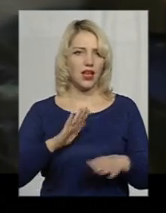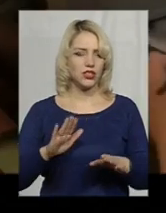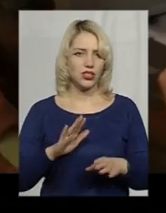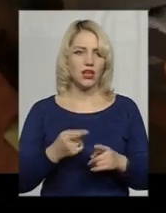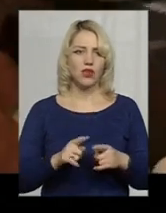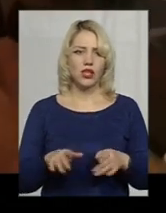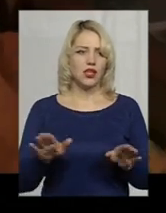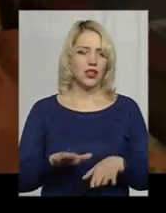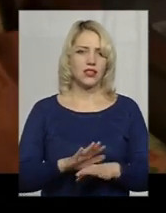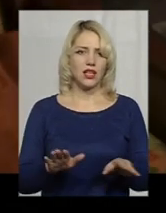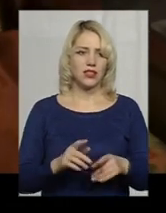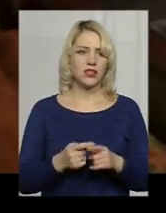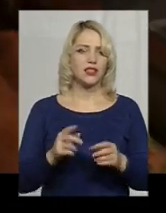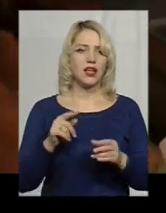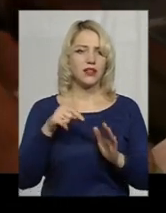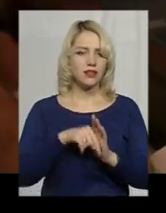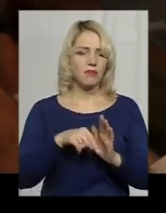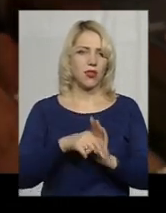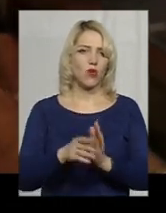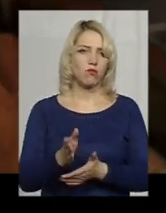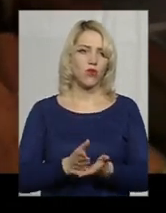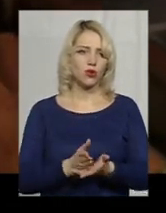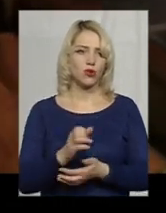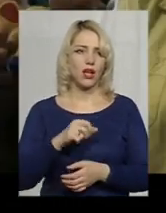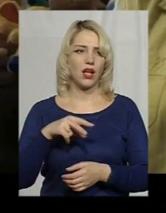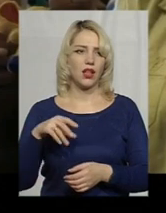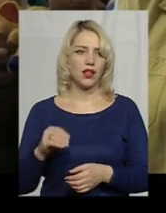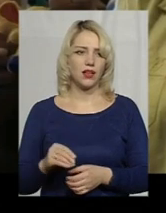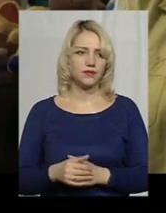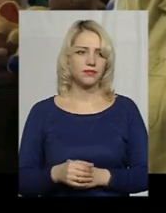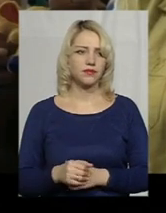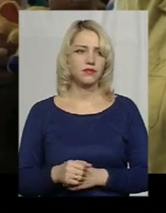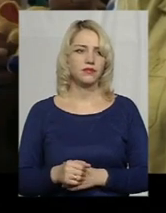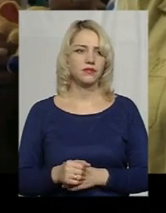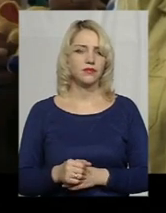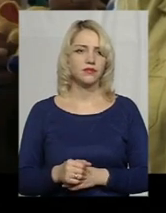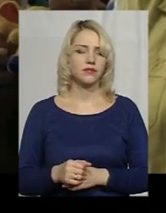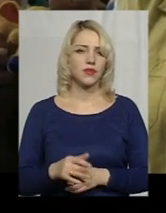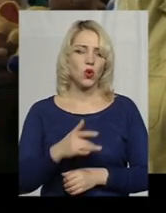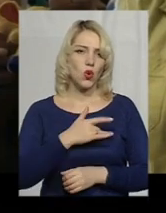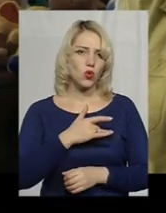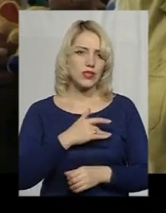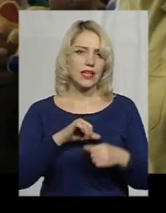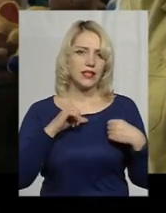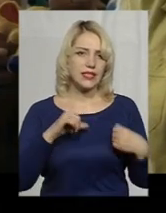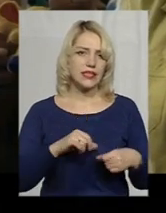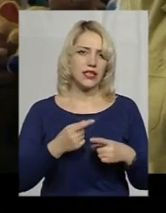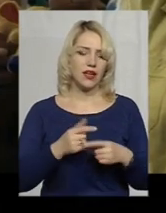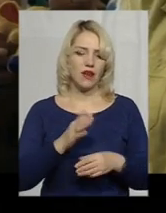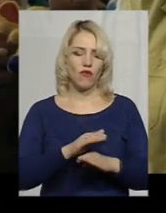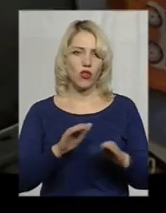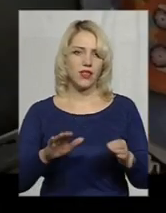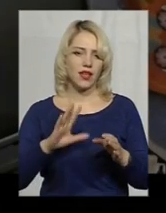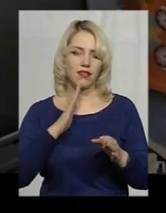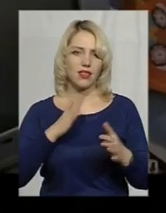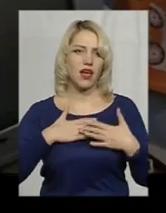залишаться, що це іменно послуга. Але в серці все одно вони всі